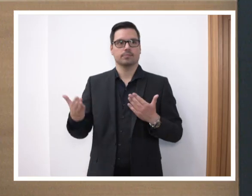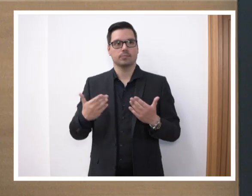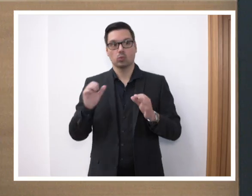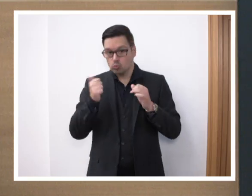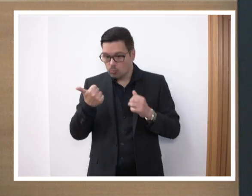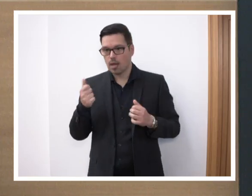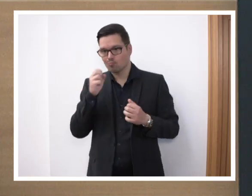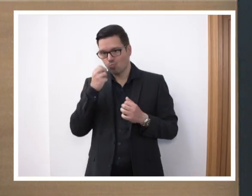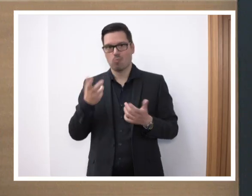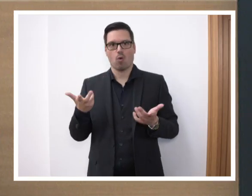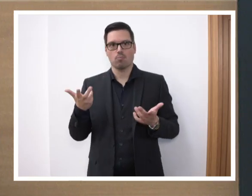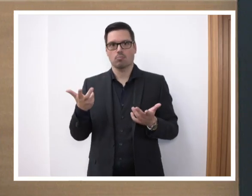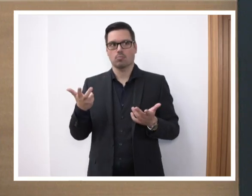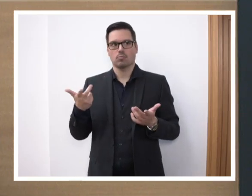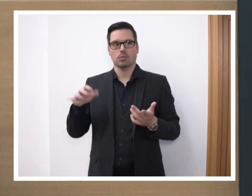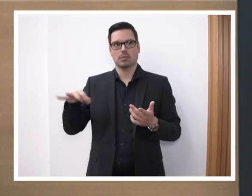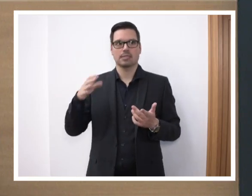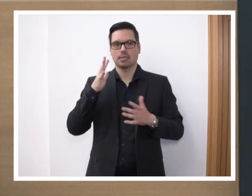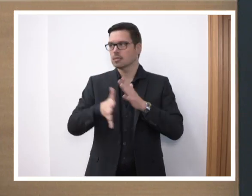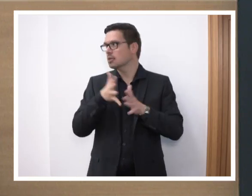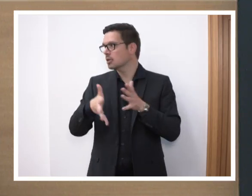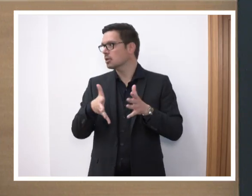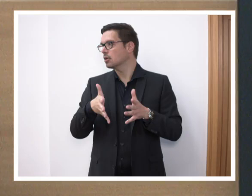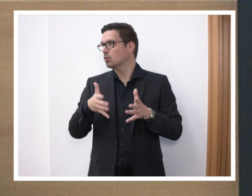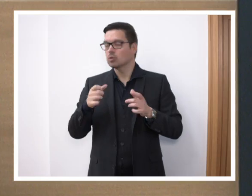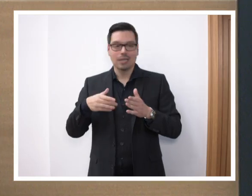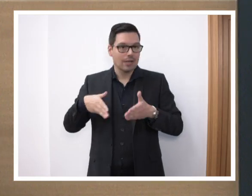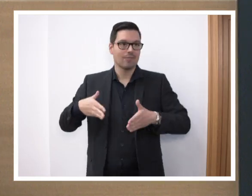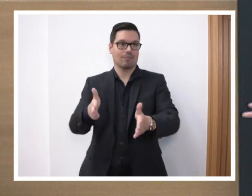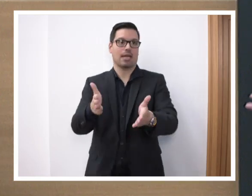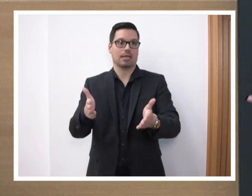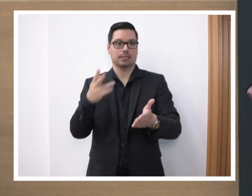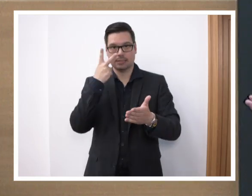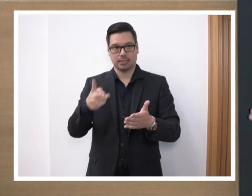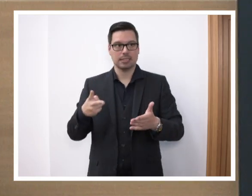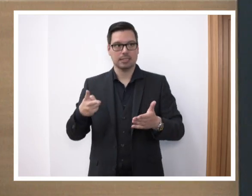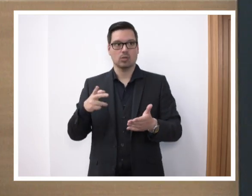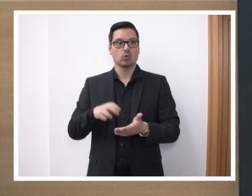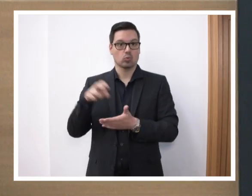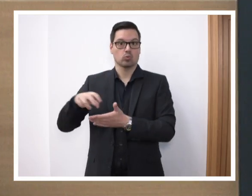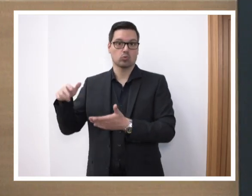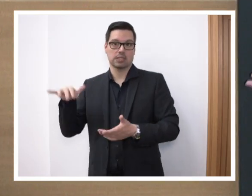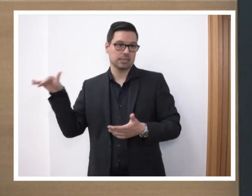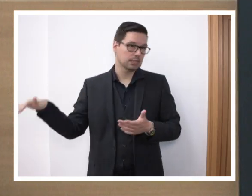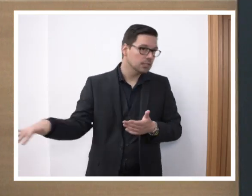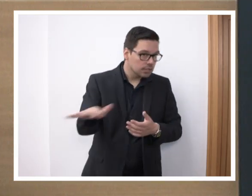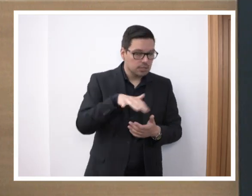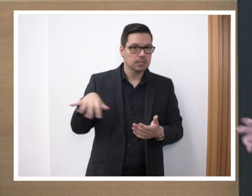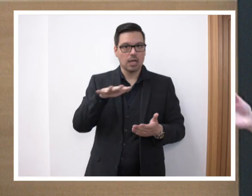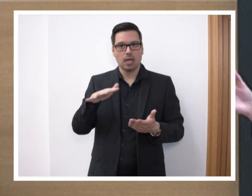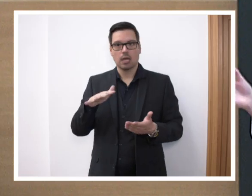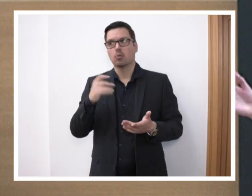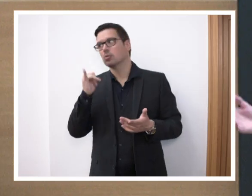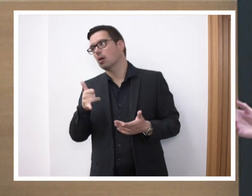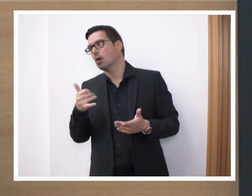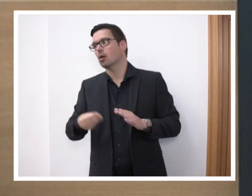sage ich mal, wie der Minister das immer so gerne sagt. Der mühsame Weg hat sich gelohnt. Sie sehen also, Gründungen sind nach wie vor möglich. Und da Sie vorhin gesagt haben, ja